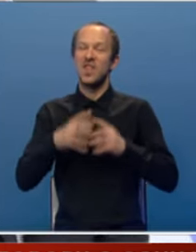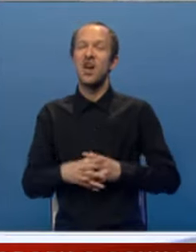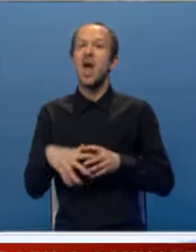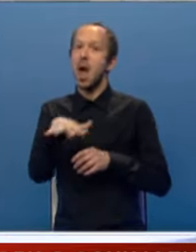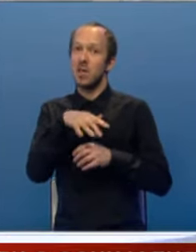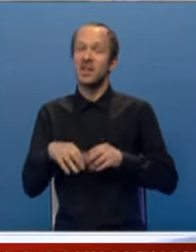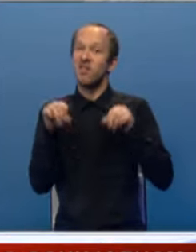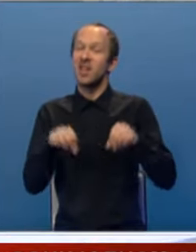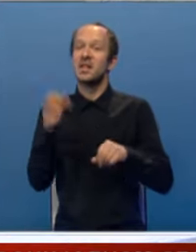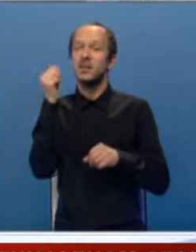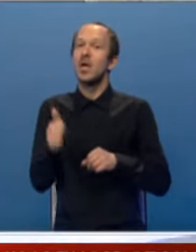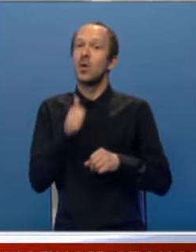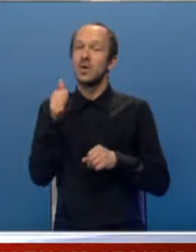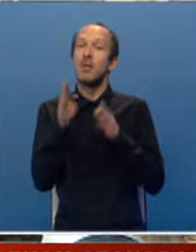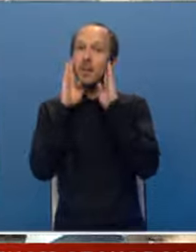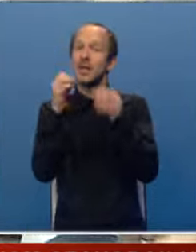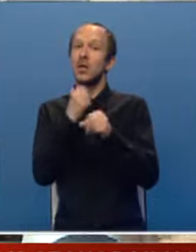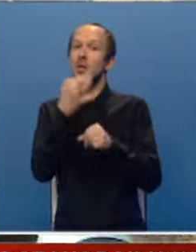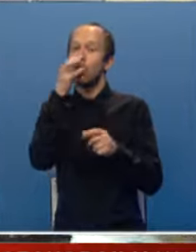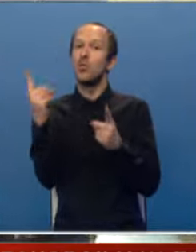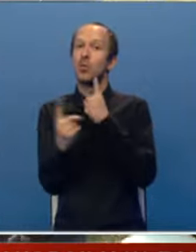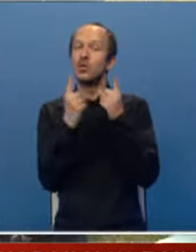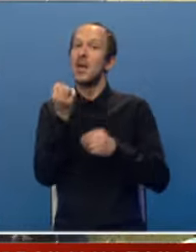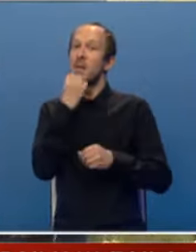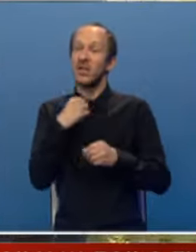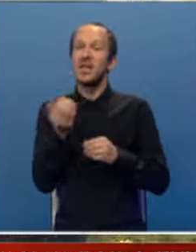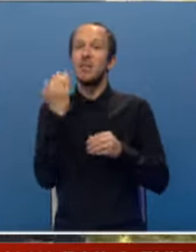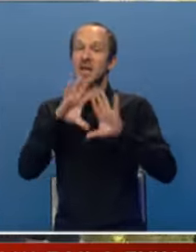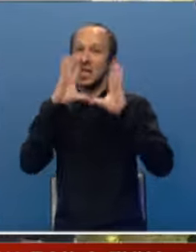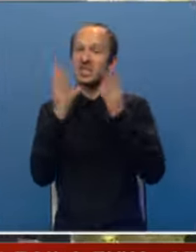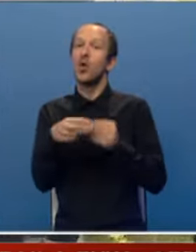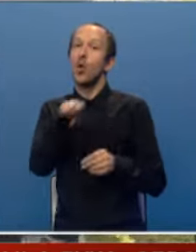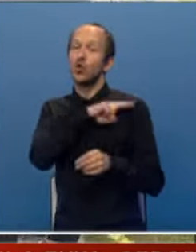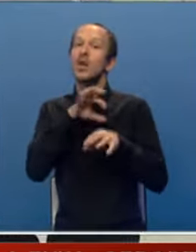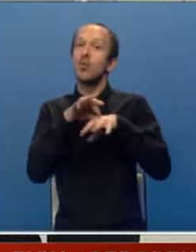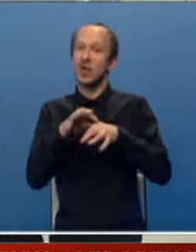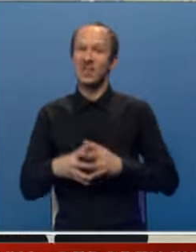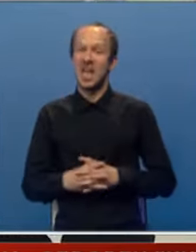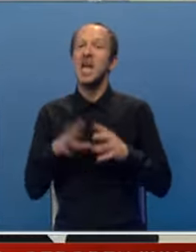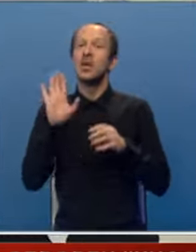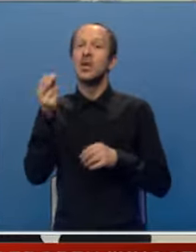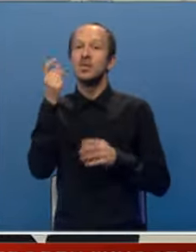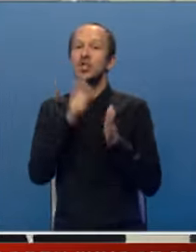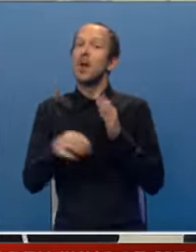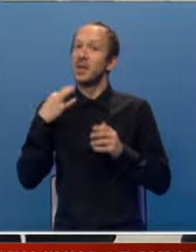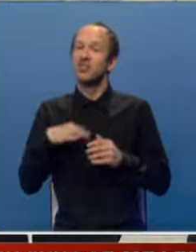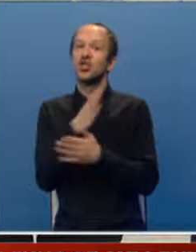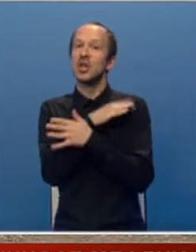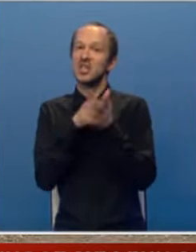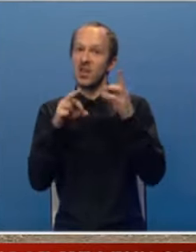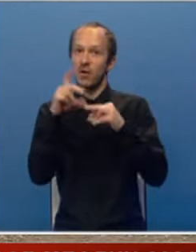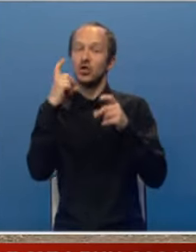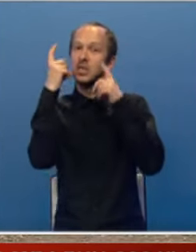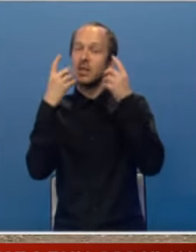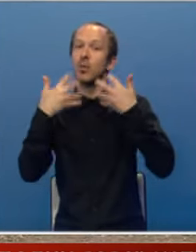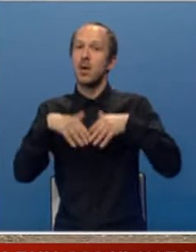ambijent? Vlade Srpske godinama predano radi na boljim uslovima za privrednike, prije svih za odgovorne poslodavce. Takvim Srpski član predsjedništva Željka Cvijanović